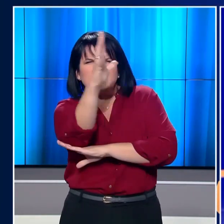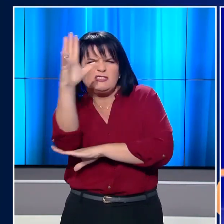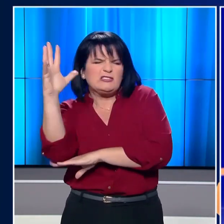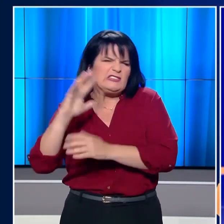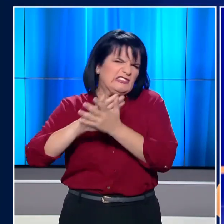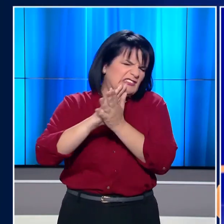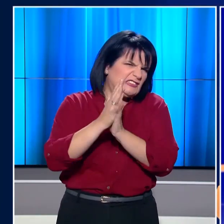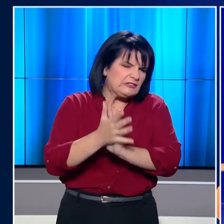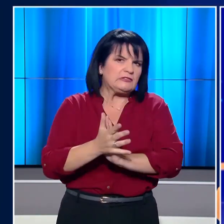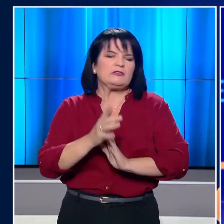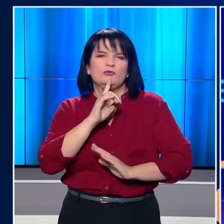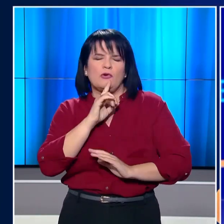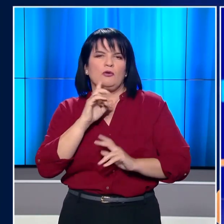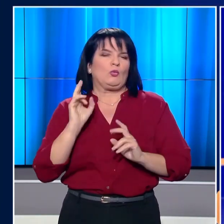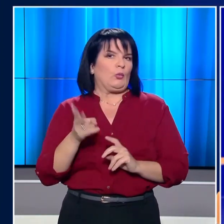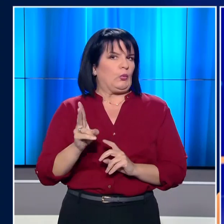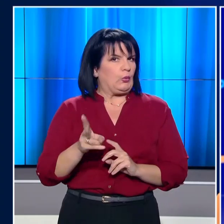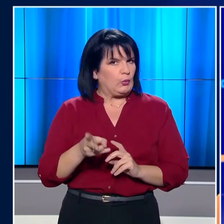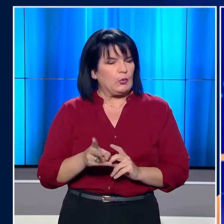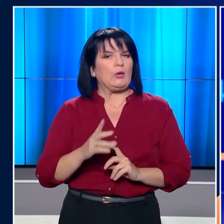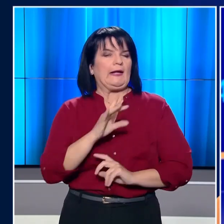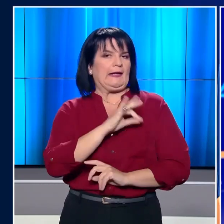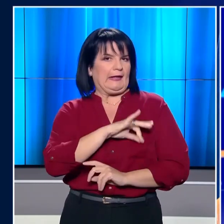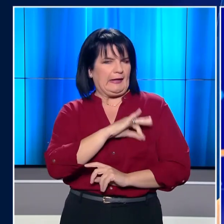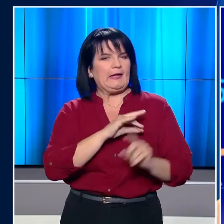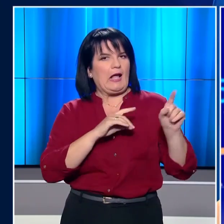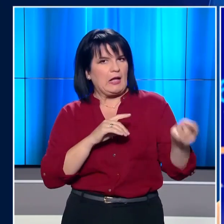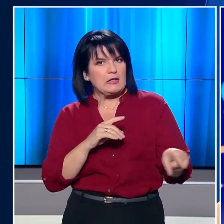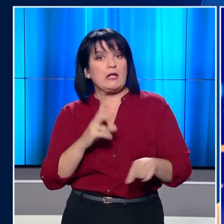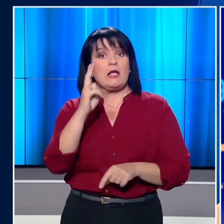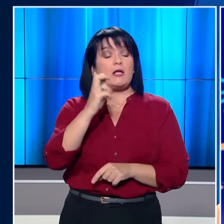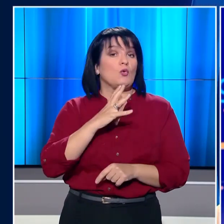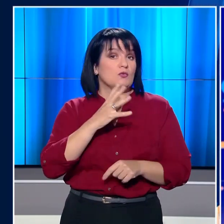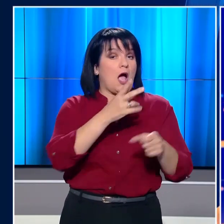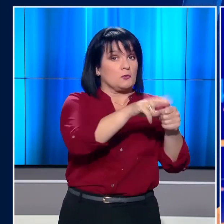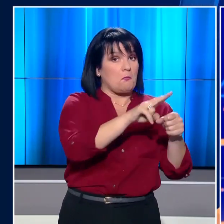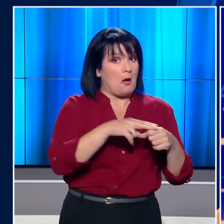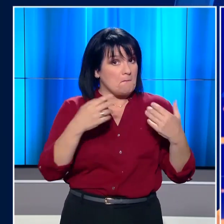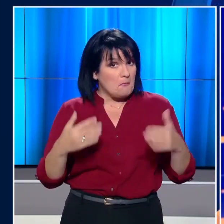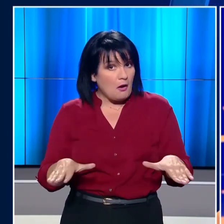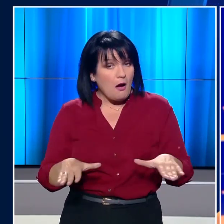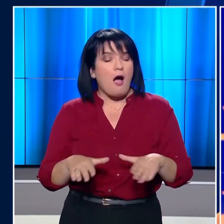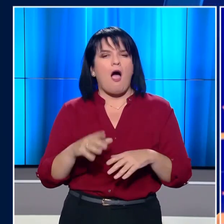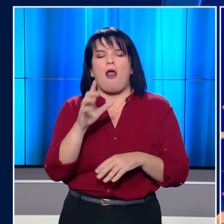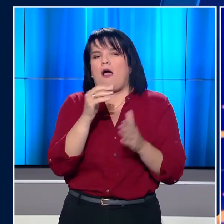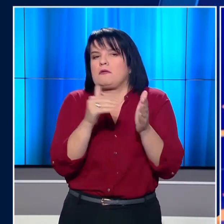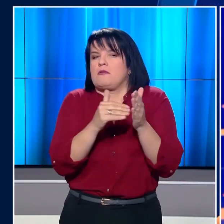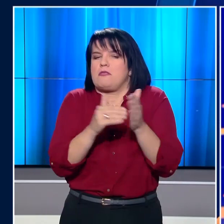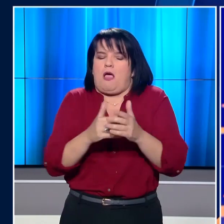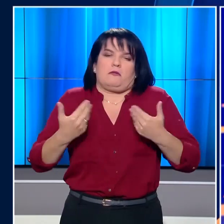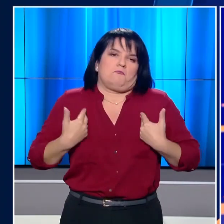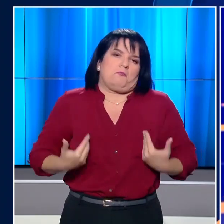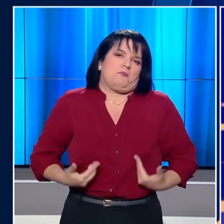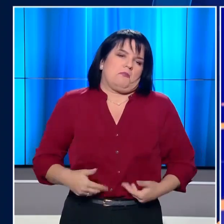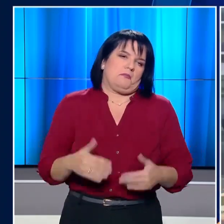τελευταία 24 ώρα. Έκριθμη είναι η κατάσταση στη Χιλή, όπου τουλάχιστον 20 άνθρωποι έχασαν τη ζωή τους, ενώ εκατοντάδες είναι και οι